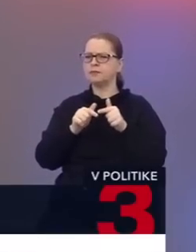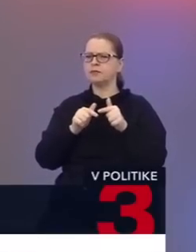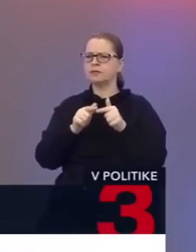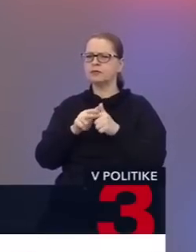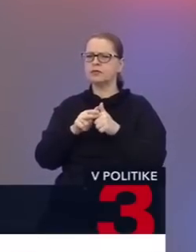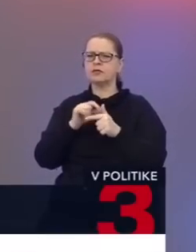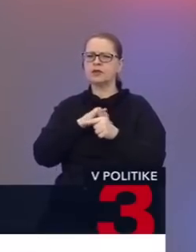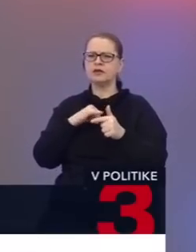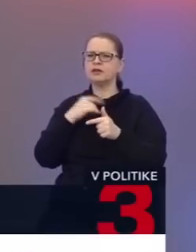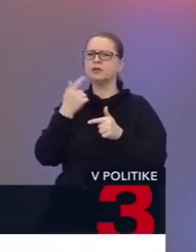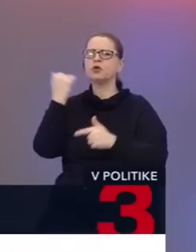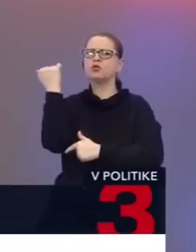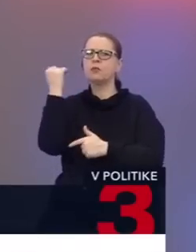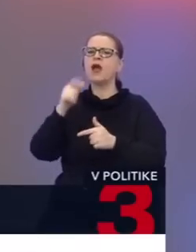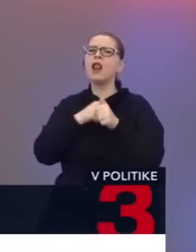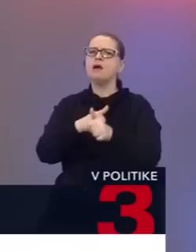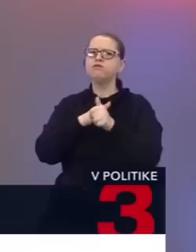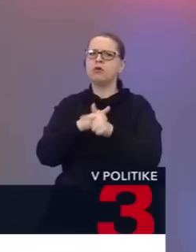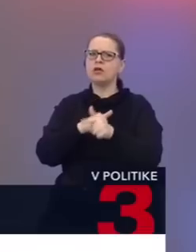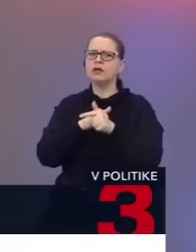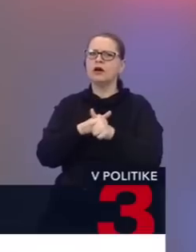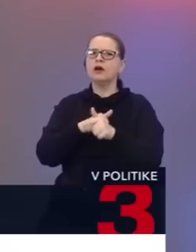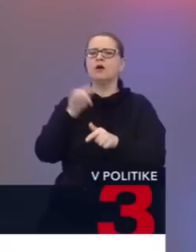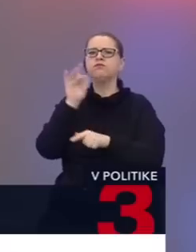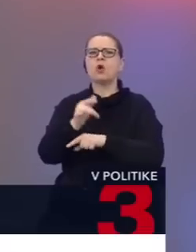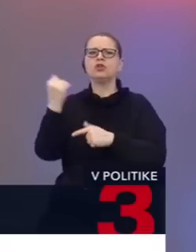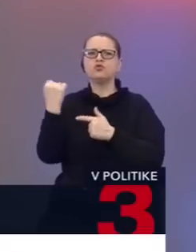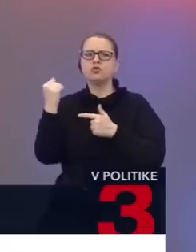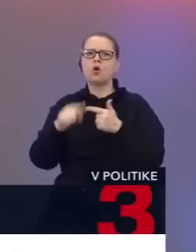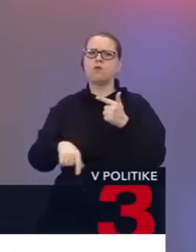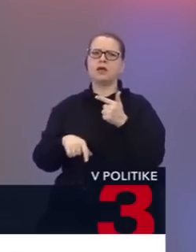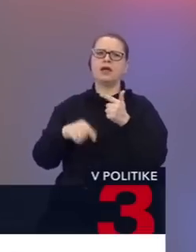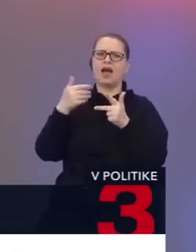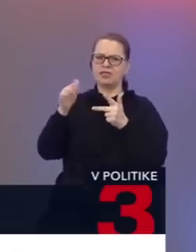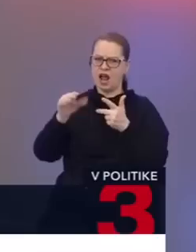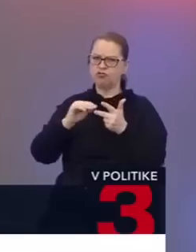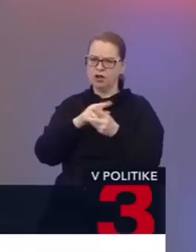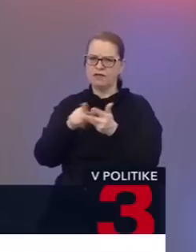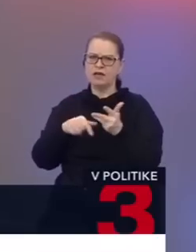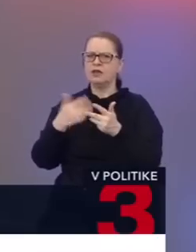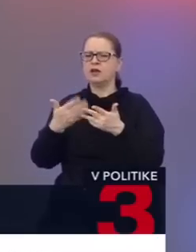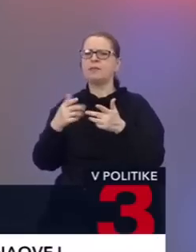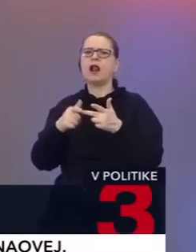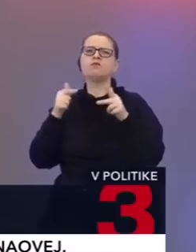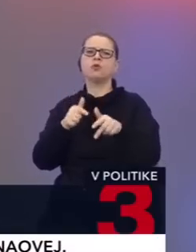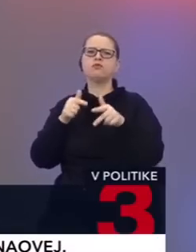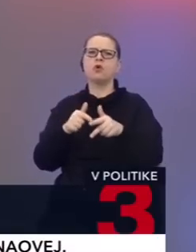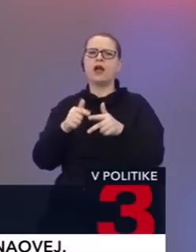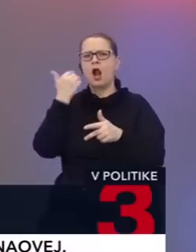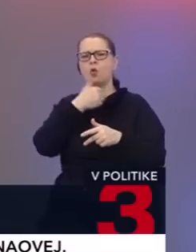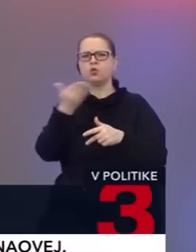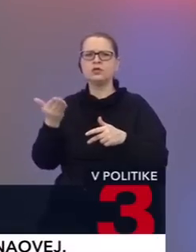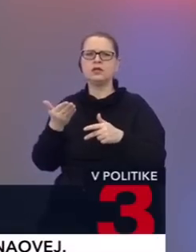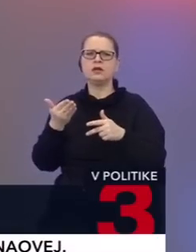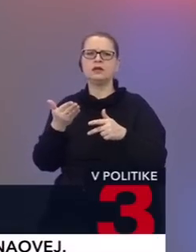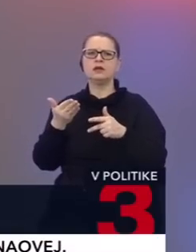nechcem povedať teraz podpora chudobe, podpora boja proti chudobe. A ďalšie veci boli podpora ľudí